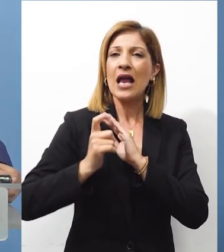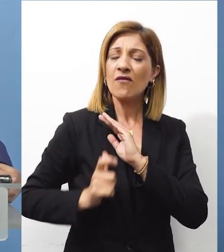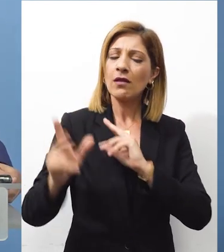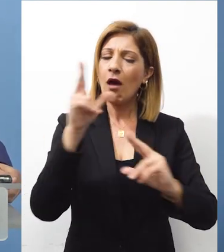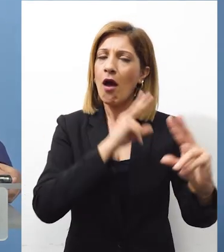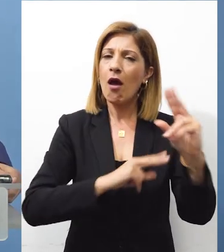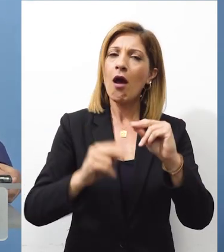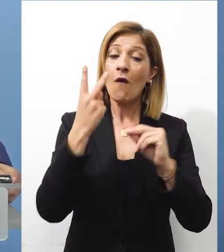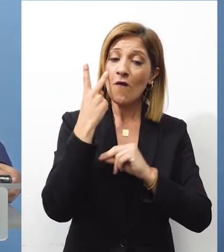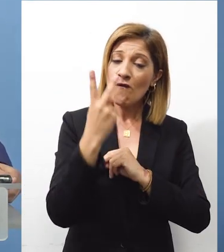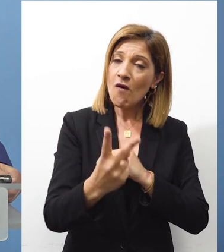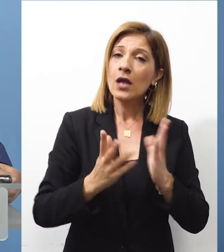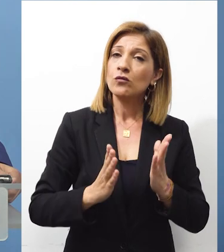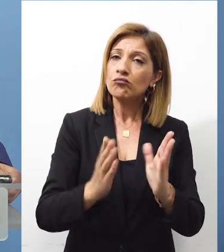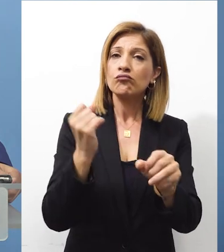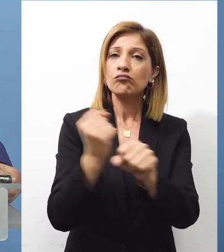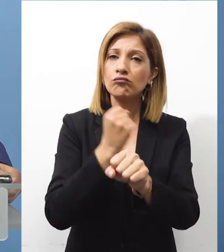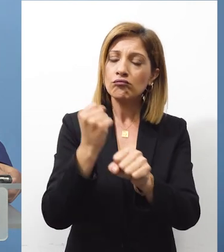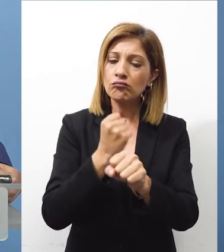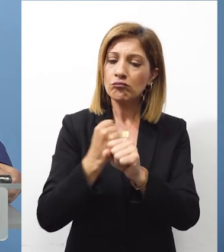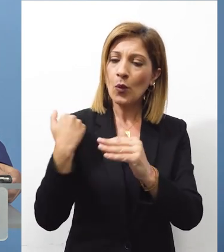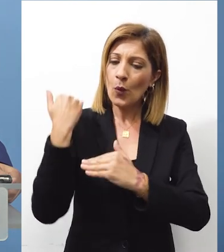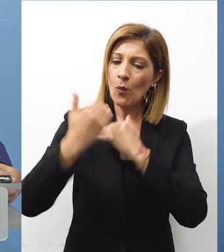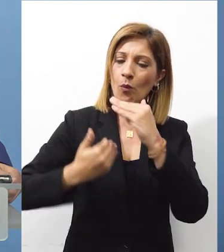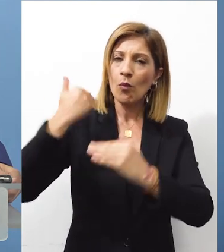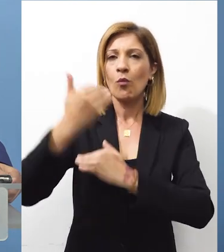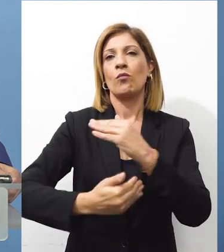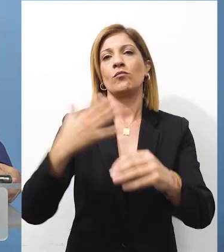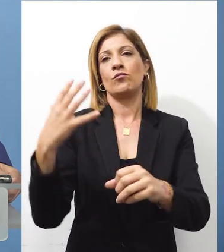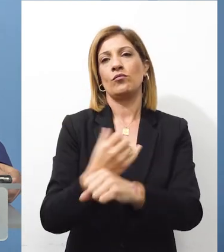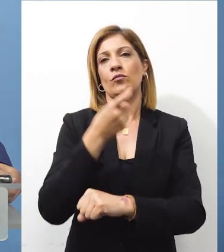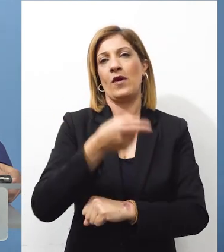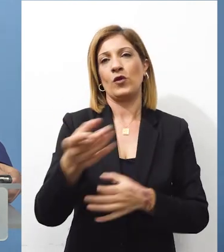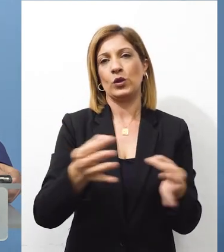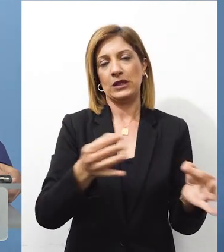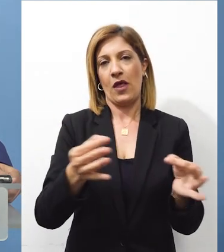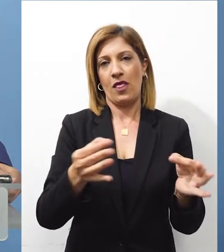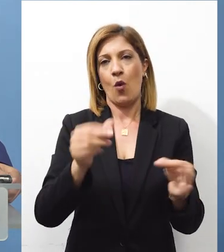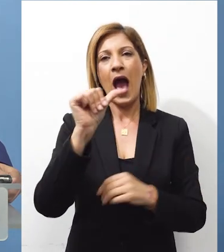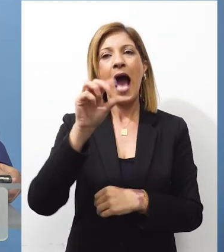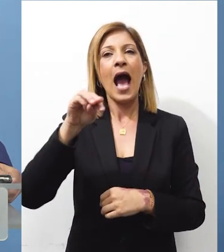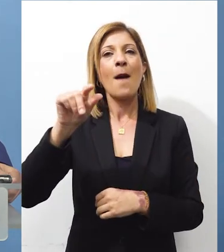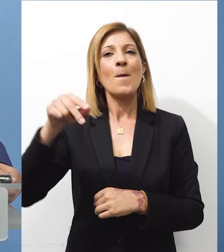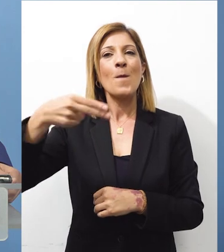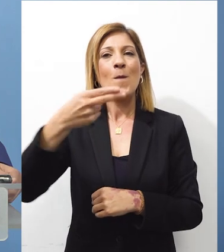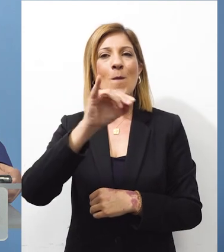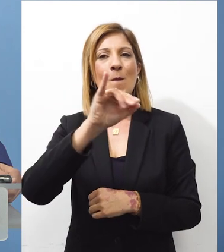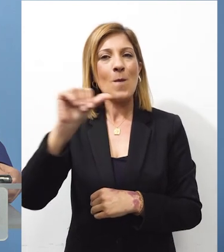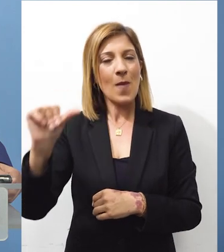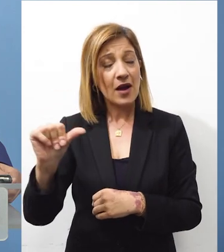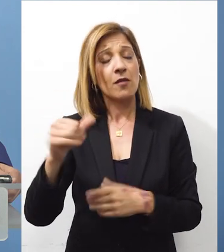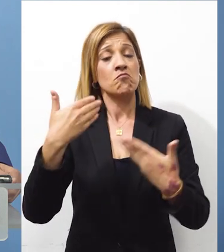αντικατοπτρίζεται σαφώς και μέσα από τις συνέργειες που έχουν καταστήσει εφικτή την εφαρμογή του σχέδιου Αμάλθια. Έγινε ασφαλώς